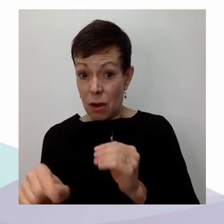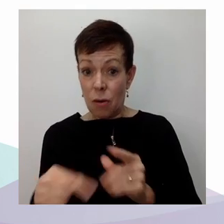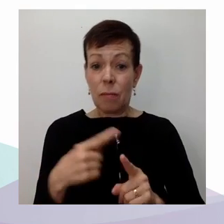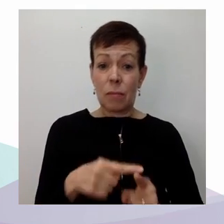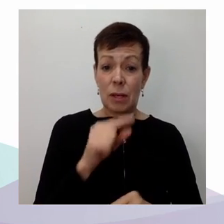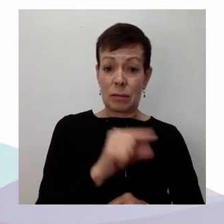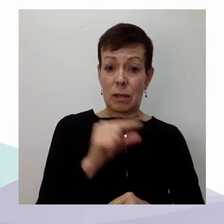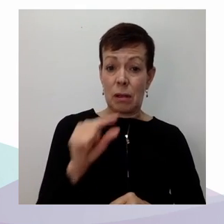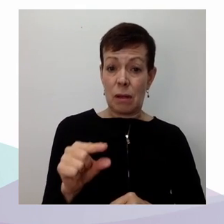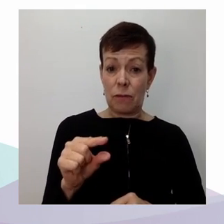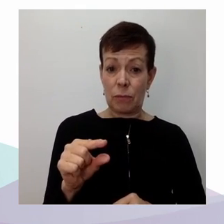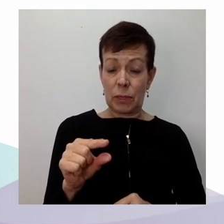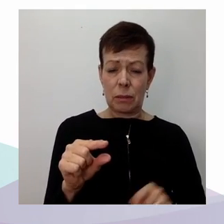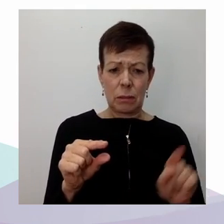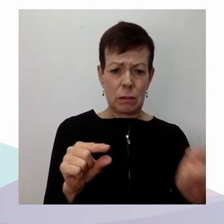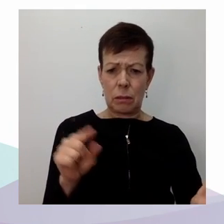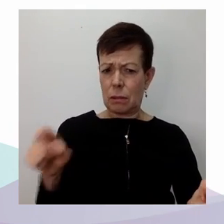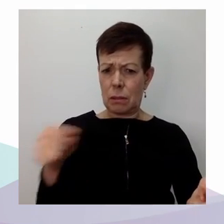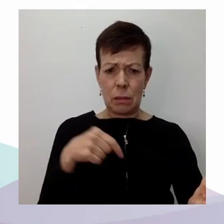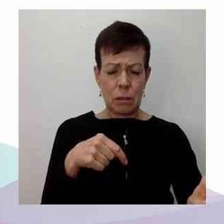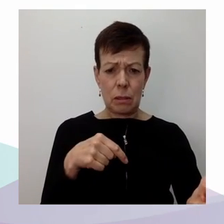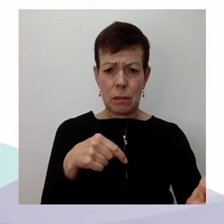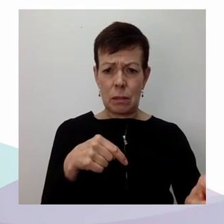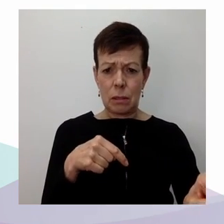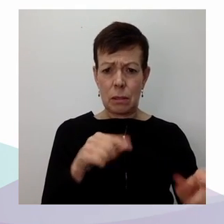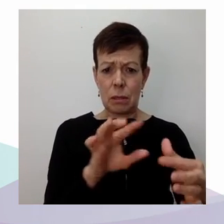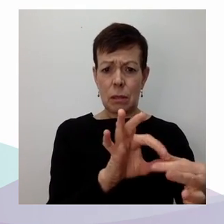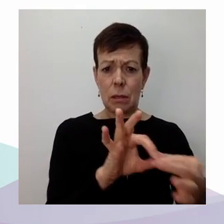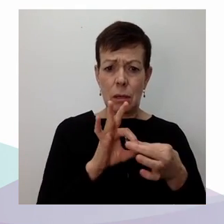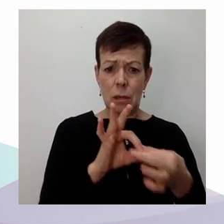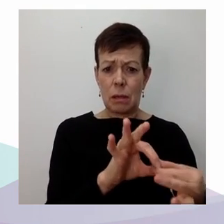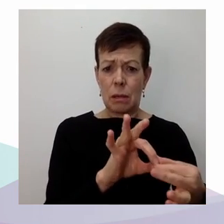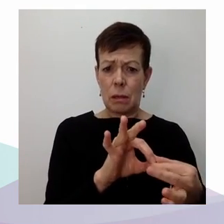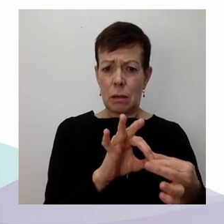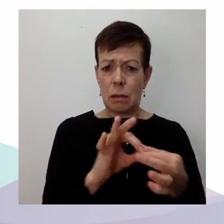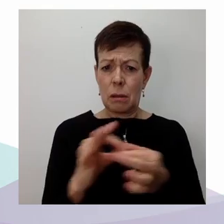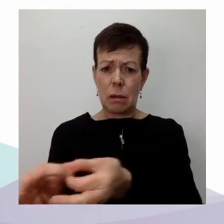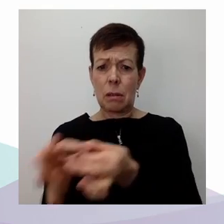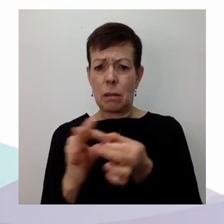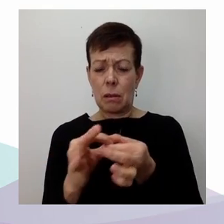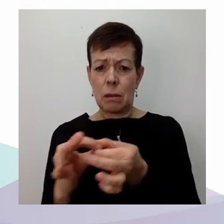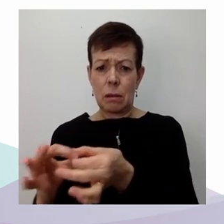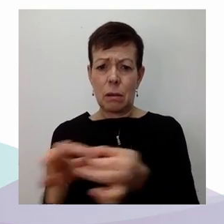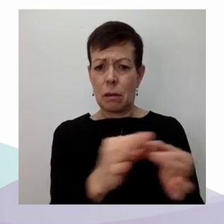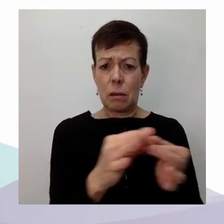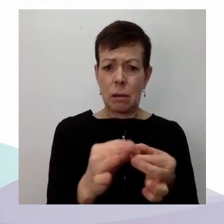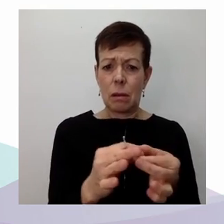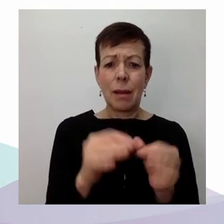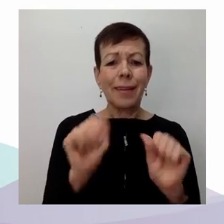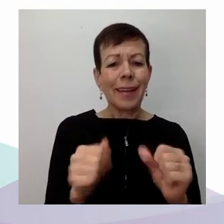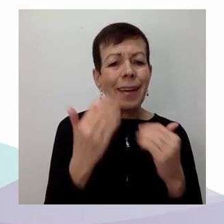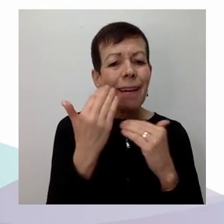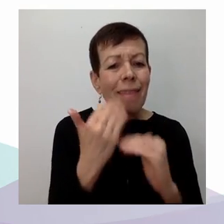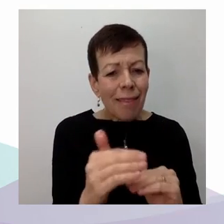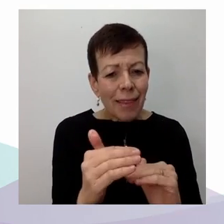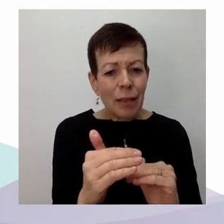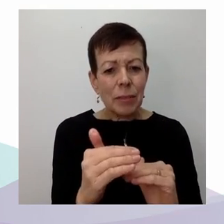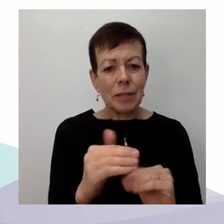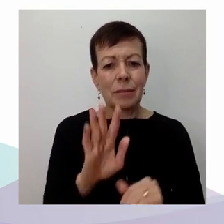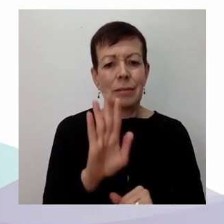des effets muselants sur certains organismes. Donc, il faut aussi être critique de ce type de phénomène.